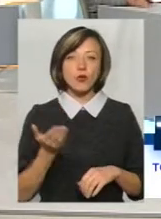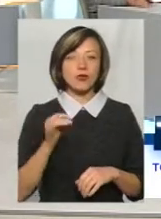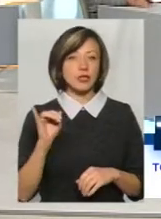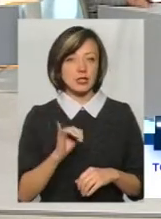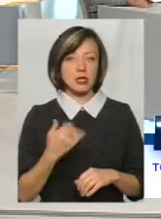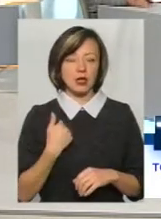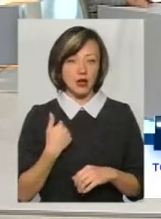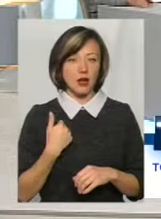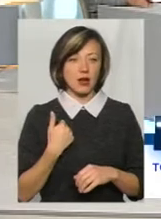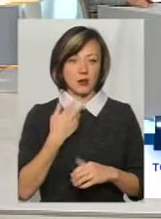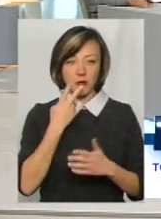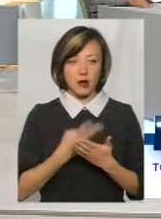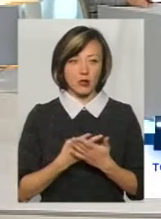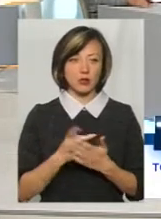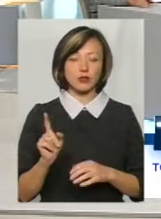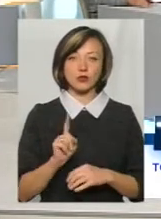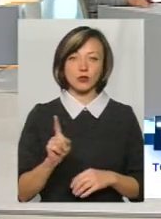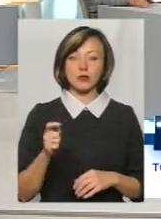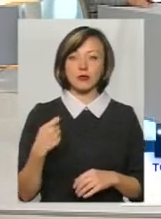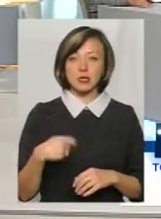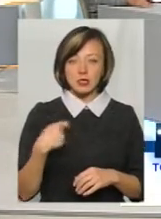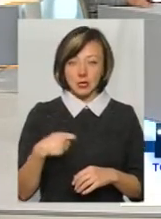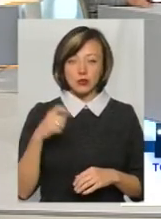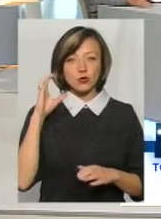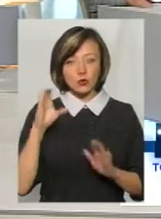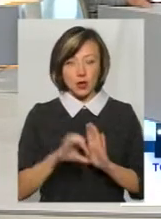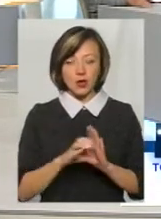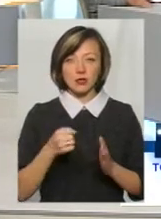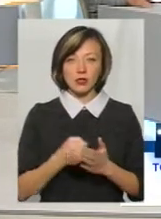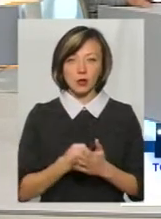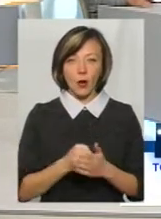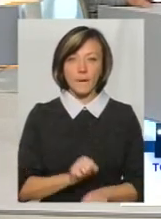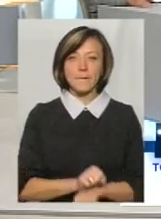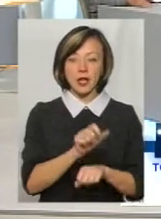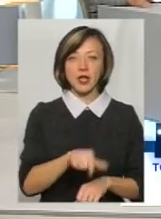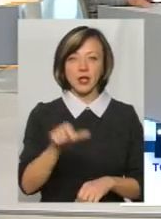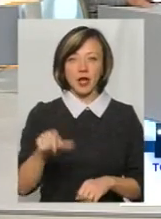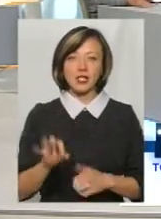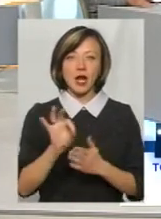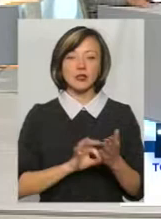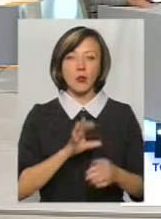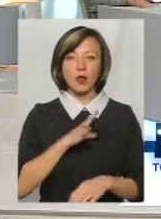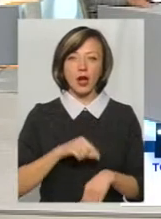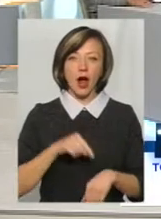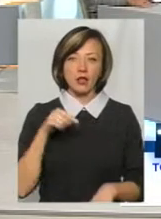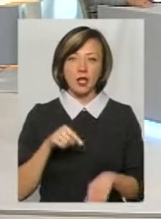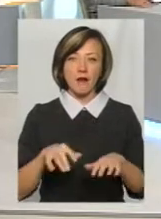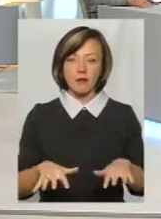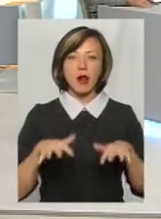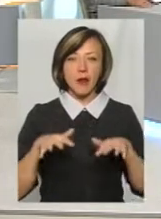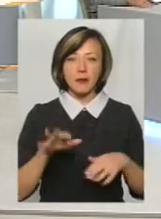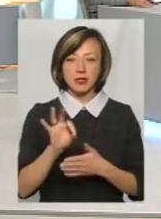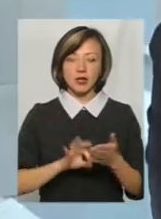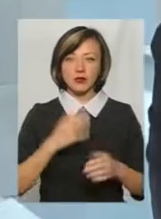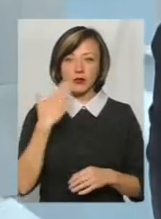я бачу, що і президент дослухається до митингерів, тому що зразу була реакція в парламенті, зразу